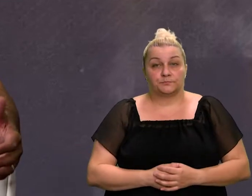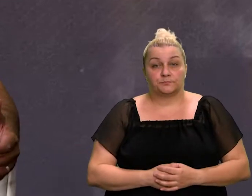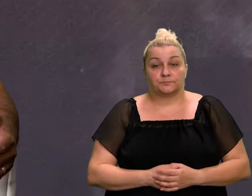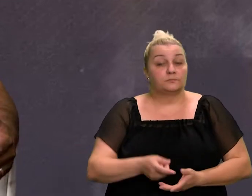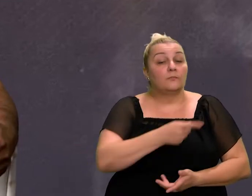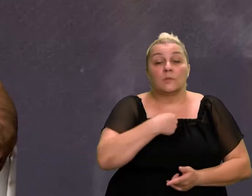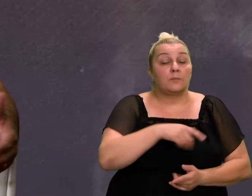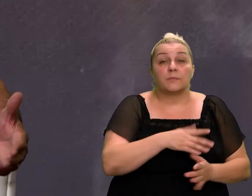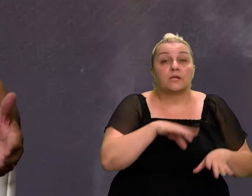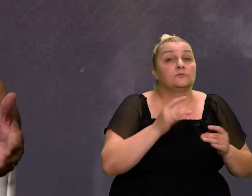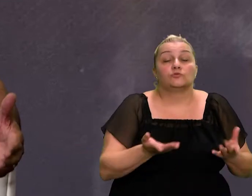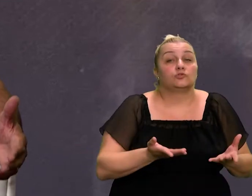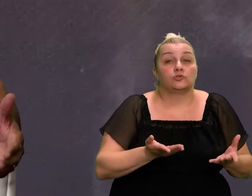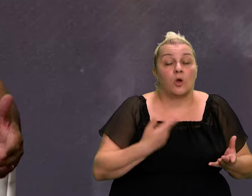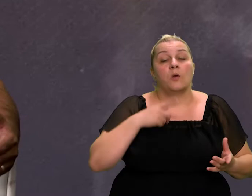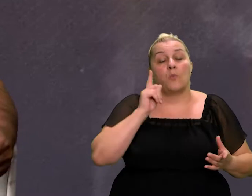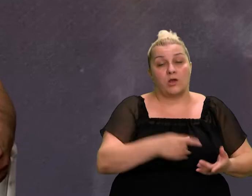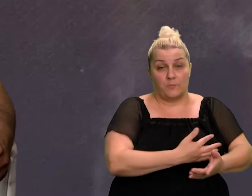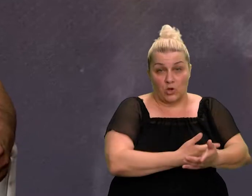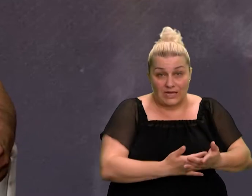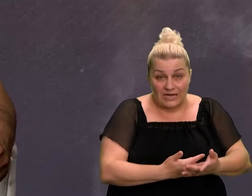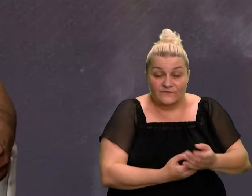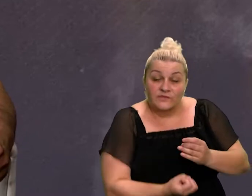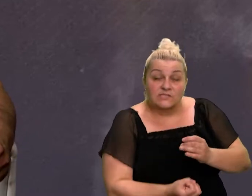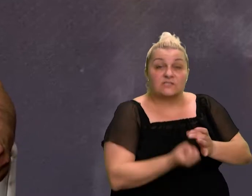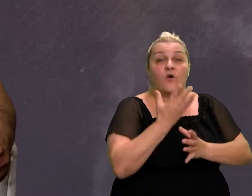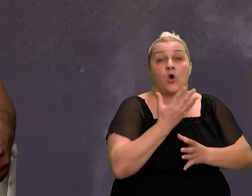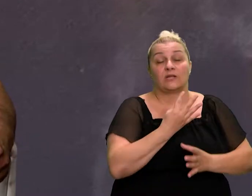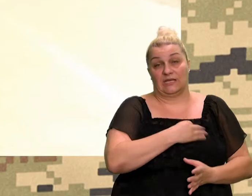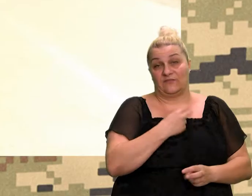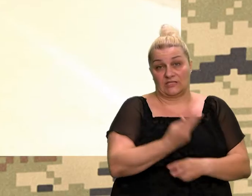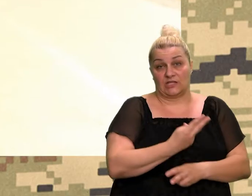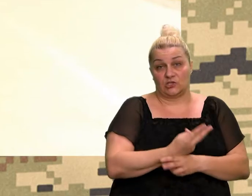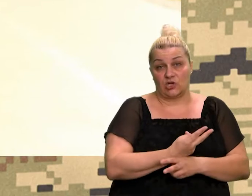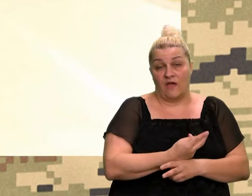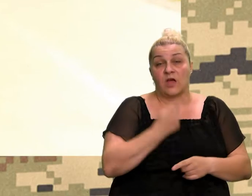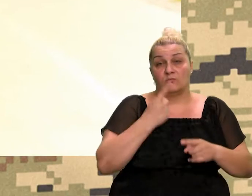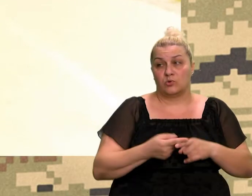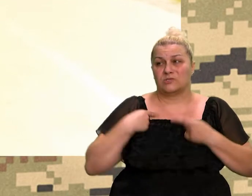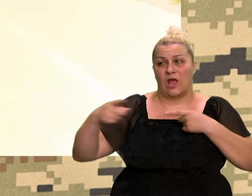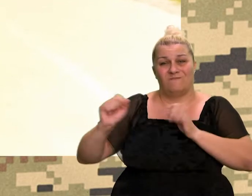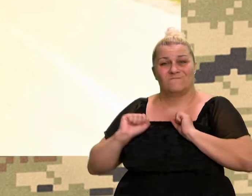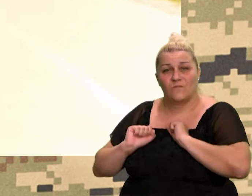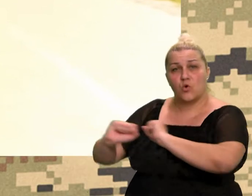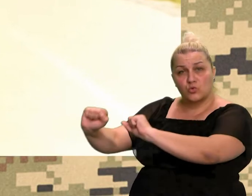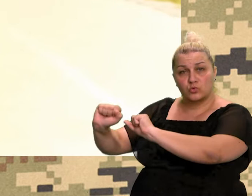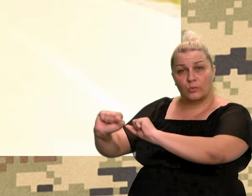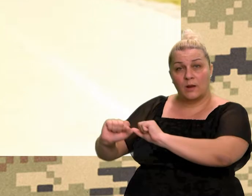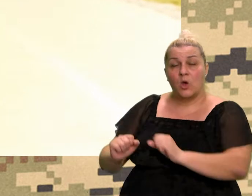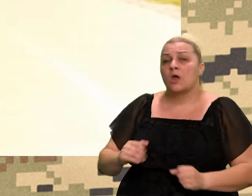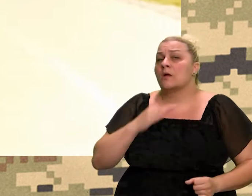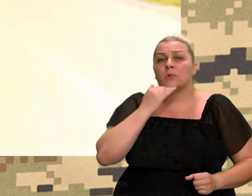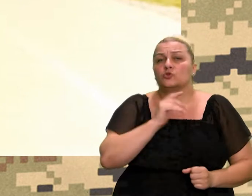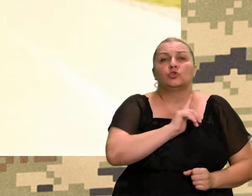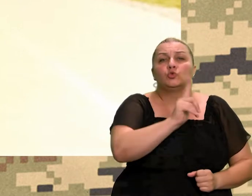ostalo da stvorimo, u krvlju stvorimo Hrvatsku državu i da se odupremo tome. I sve